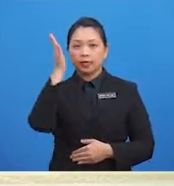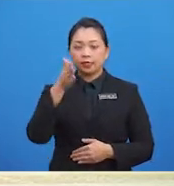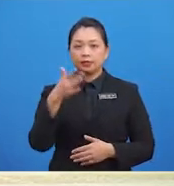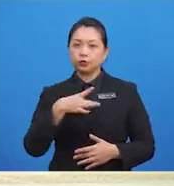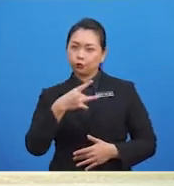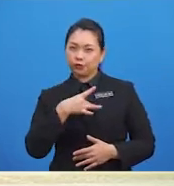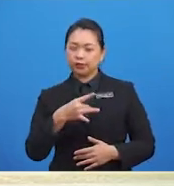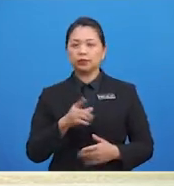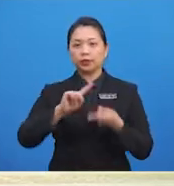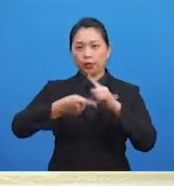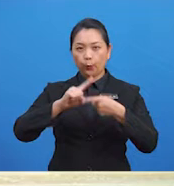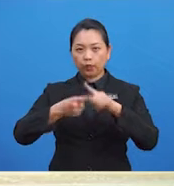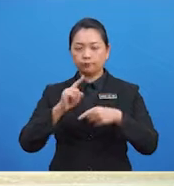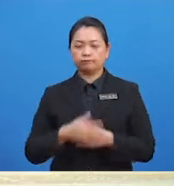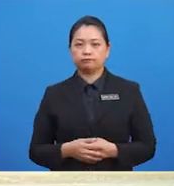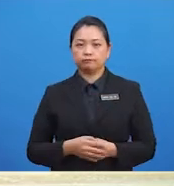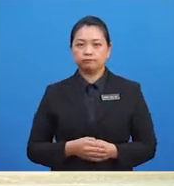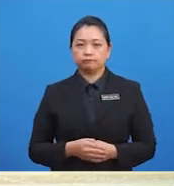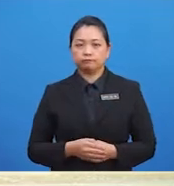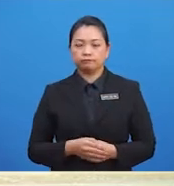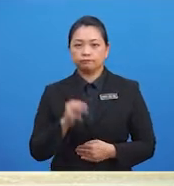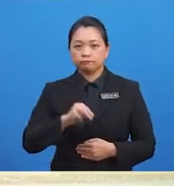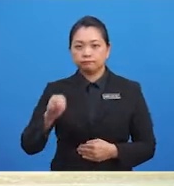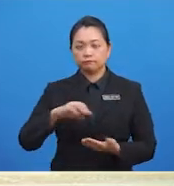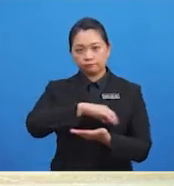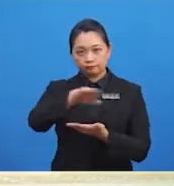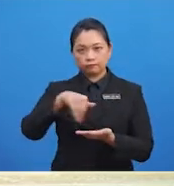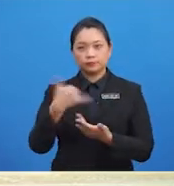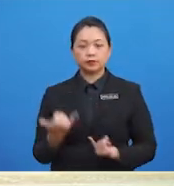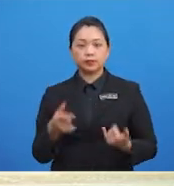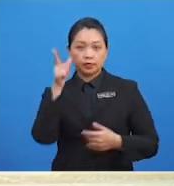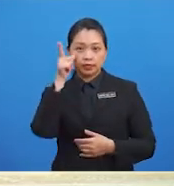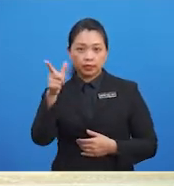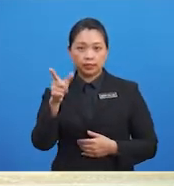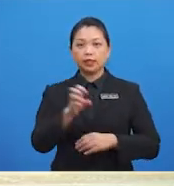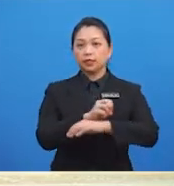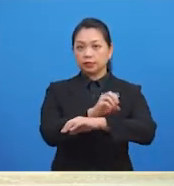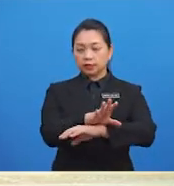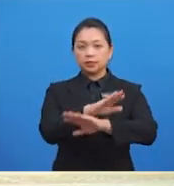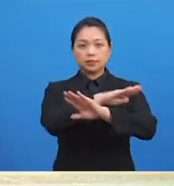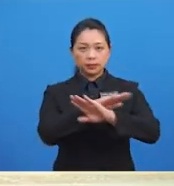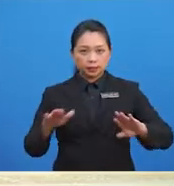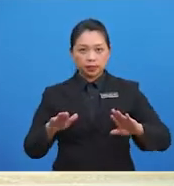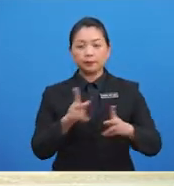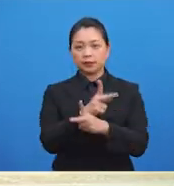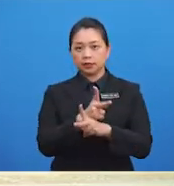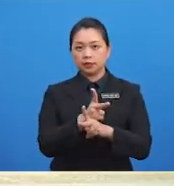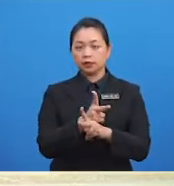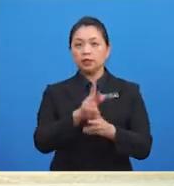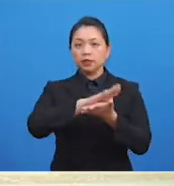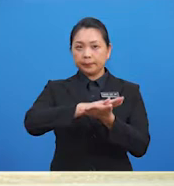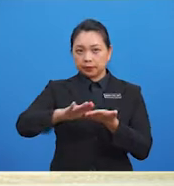kawan-kawan Murid-murid sekalian Mari kita lihat kesan tidak menjaga